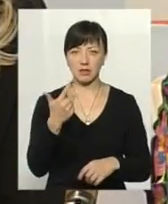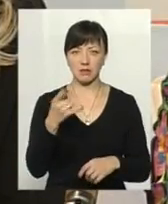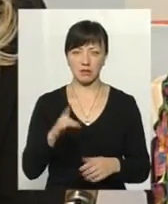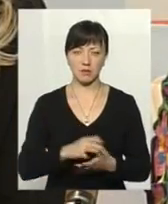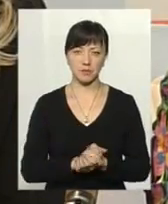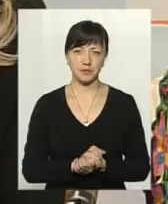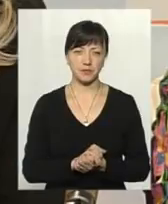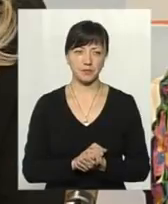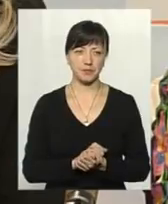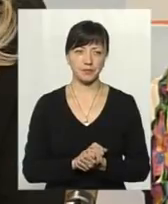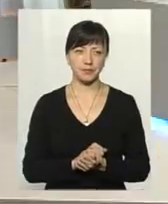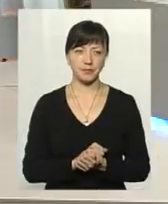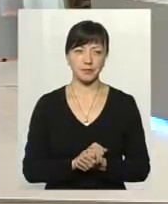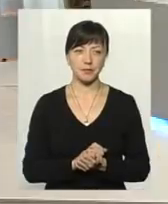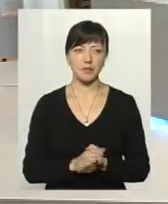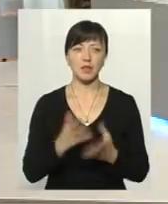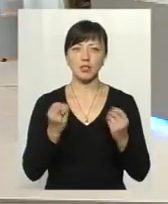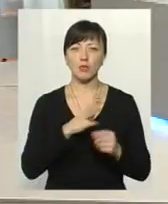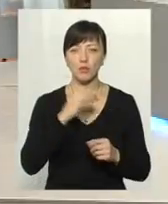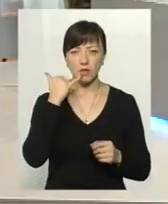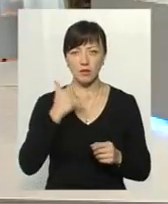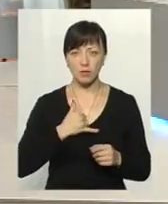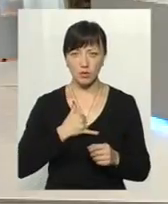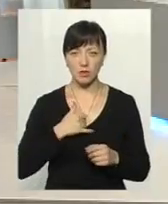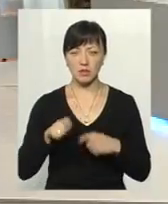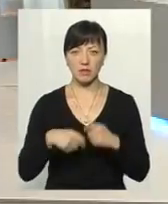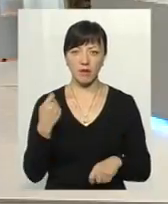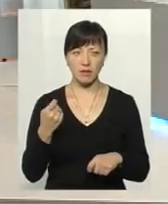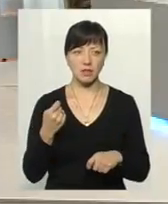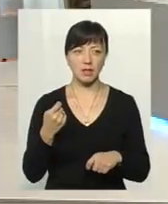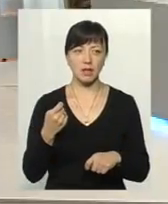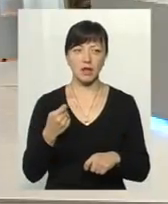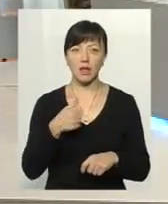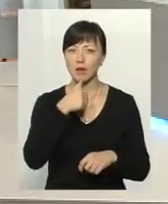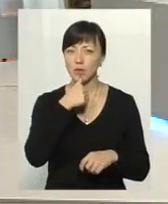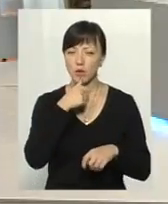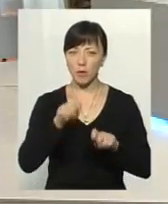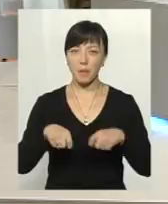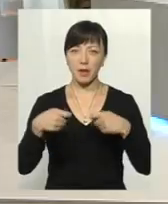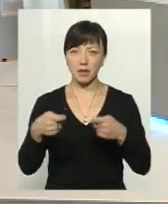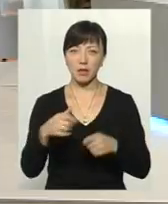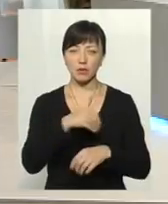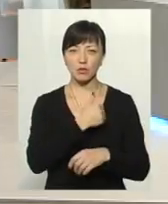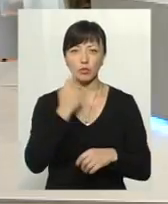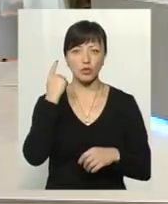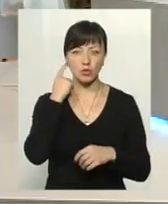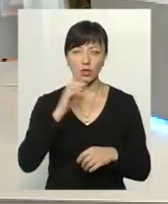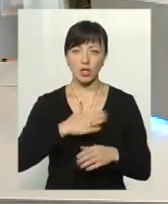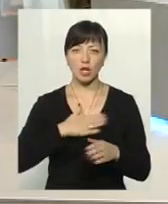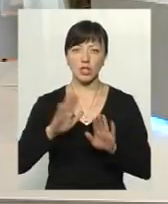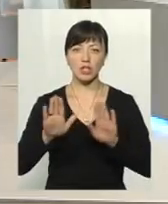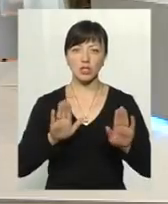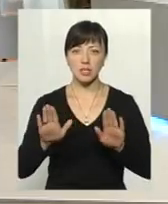І у нас щойно був ще один телефонний дзвіночок, він зірвався, але я спробую передати то, що почули наші